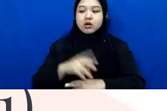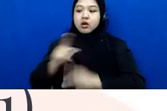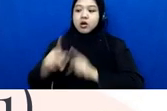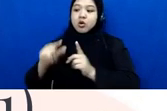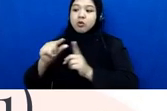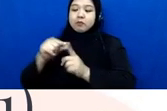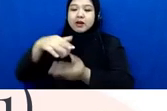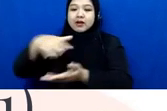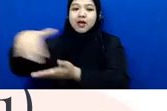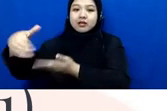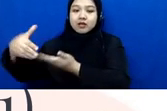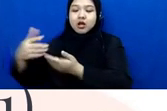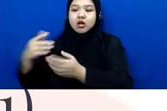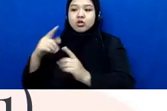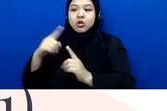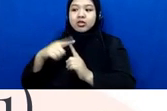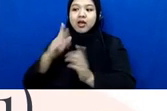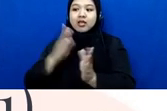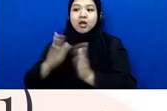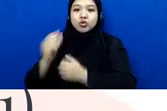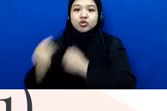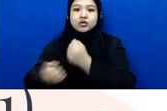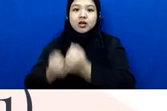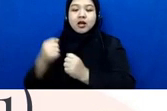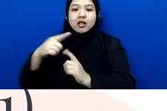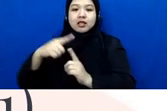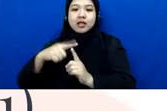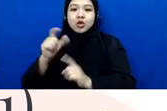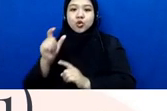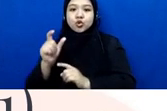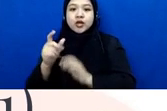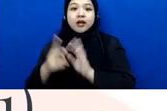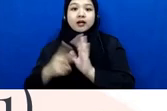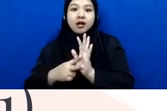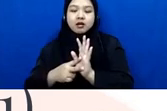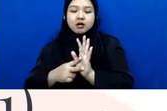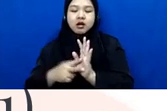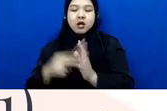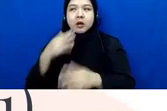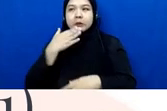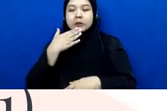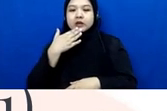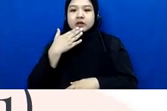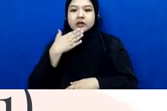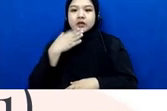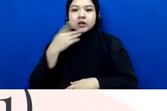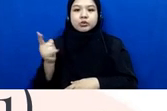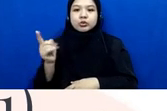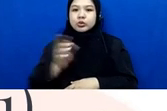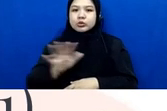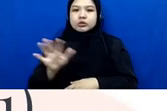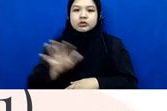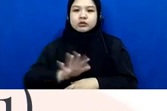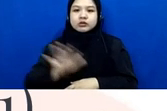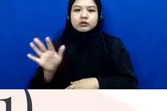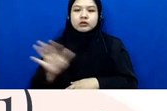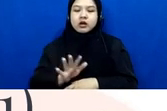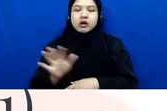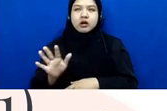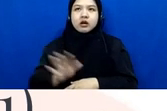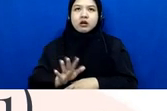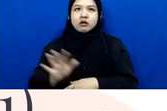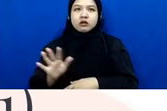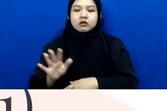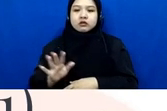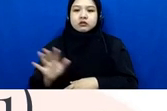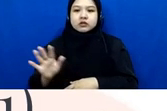perkara tata usaha negara hemat saya itu apa namanya tidak terlalu status bukan status